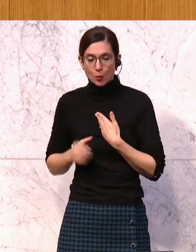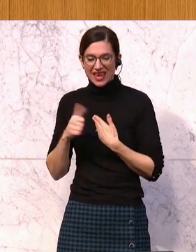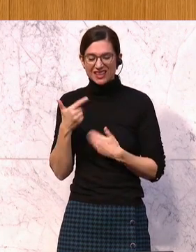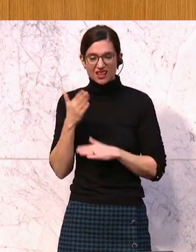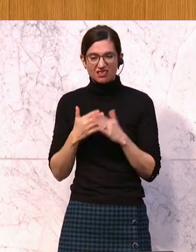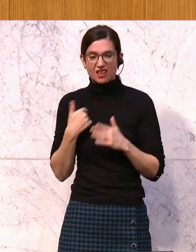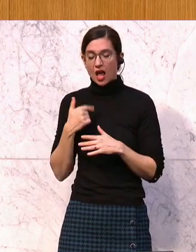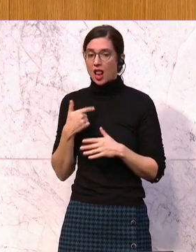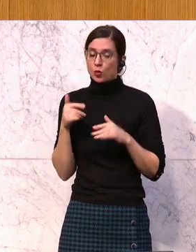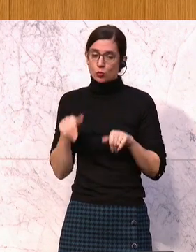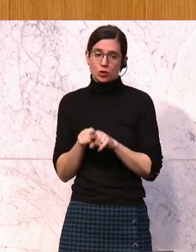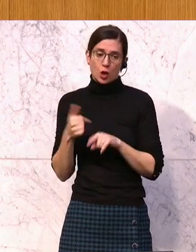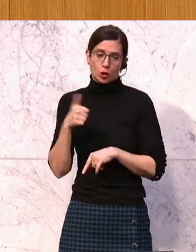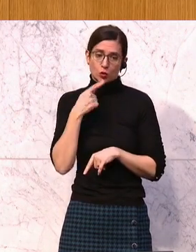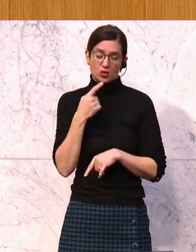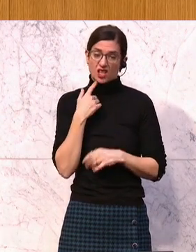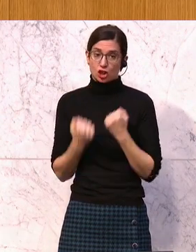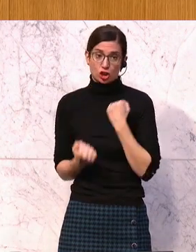der Geschichte, und der muss auch erzählt werden.